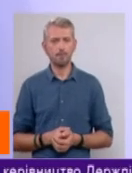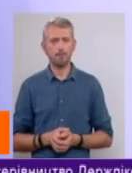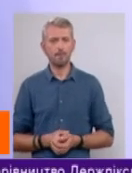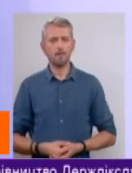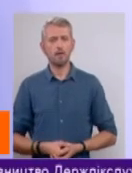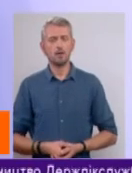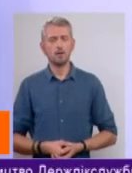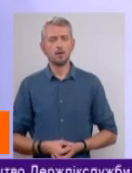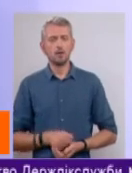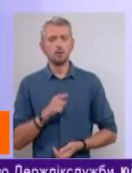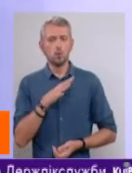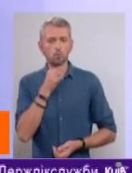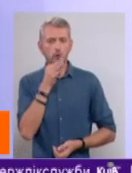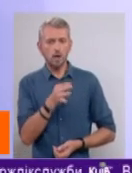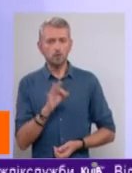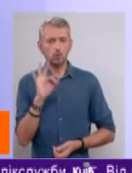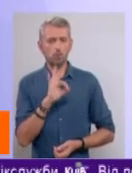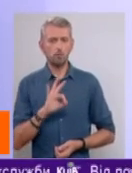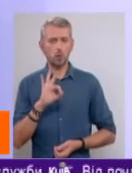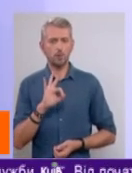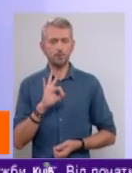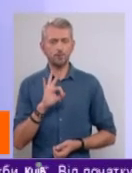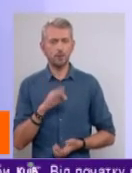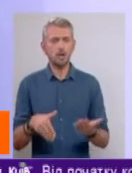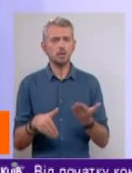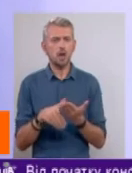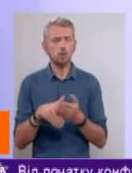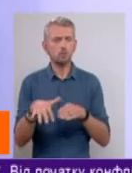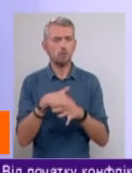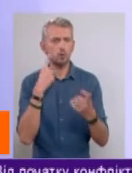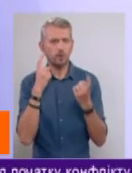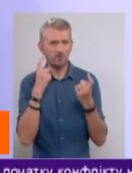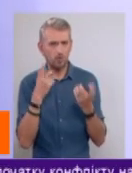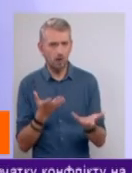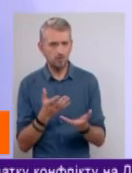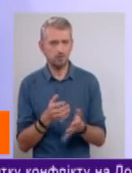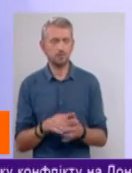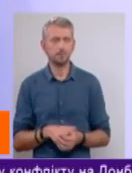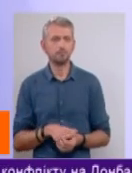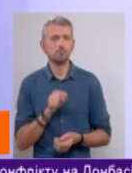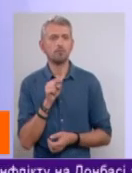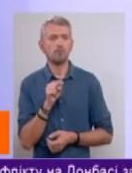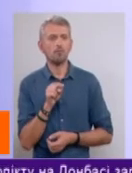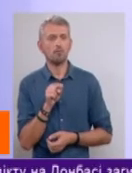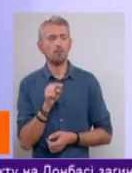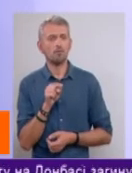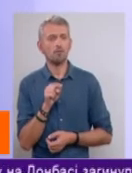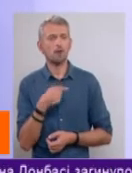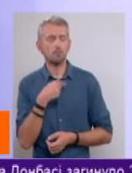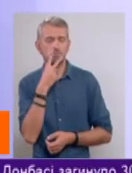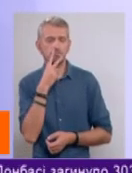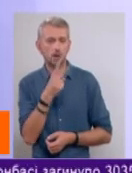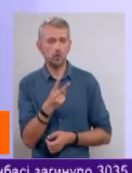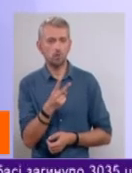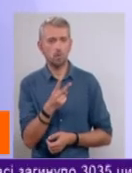було сказано про засоби масової інформації. тут якраз ми бачимо,